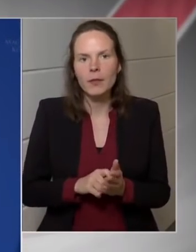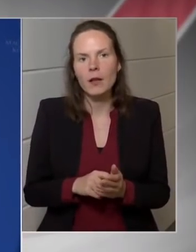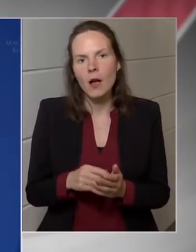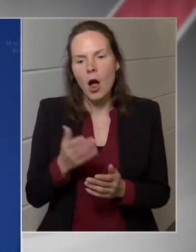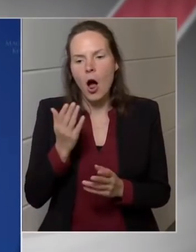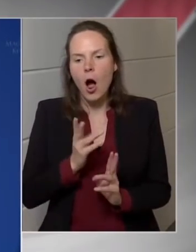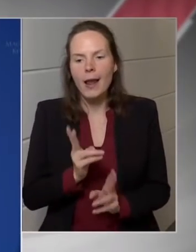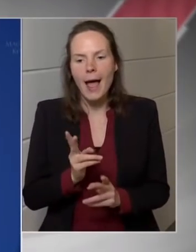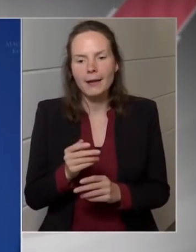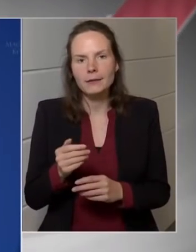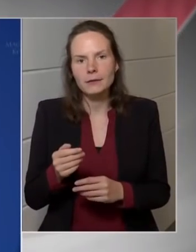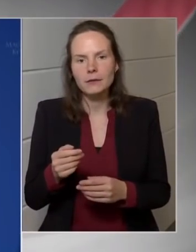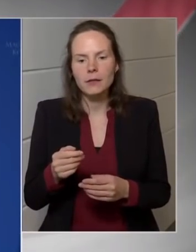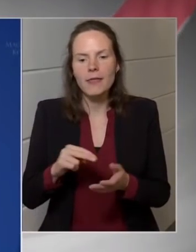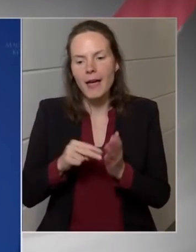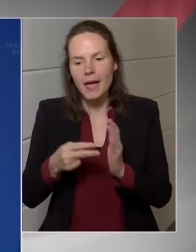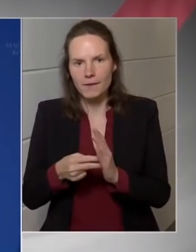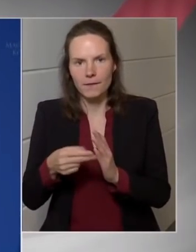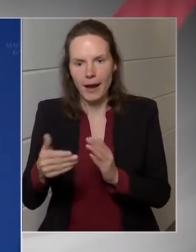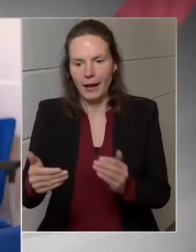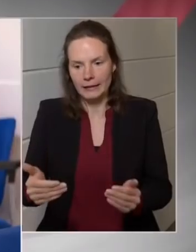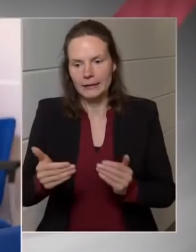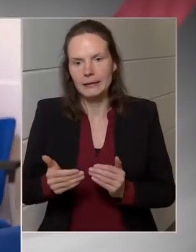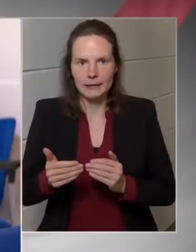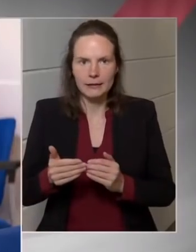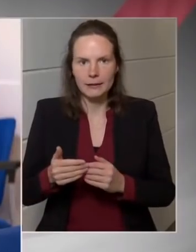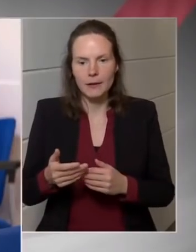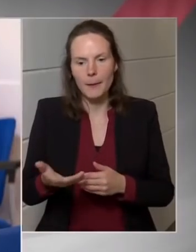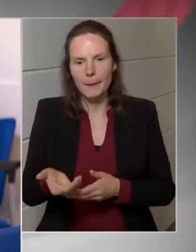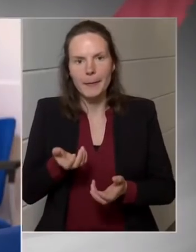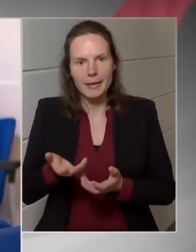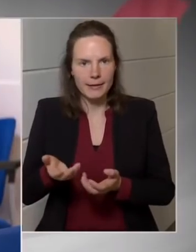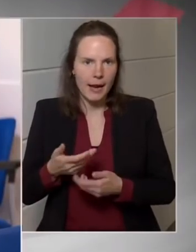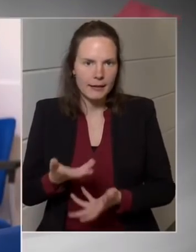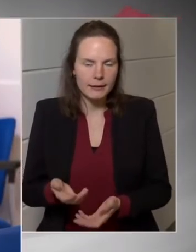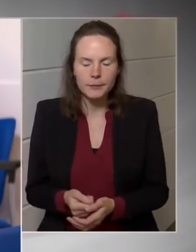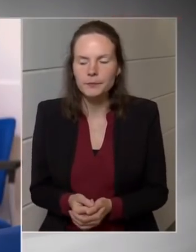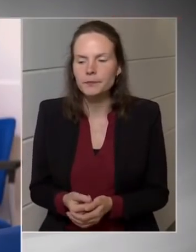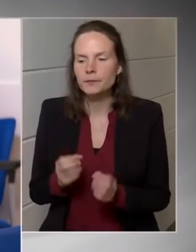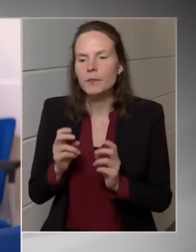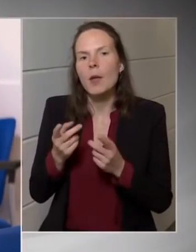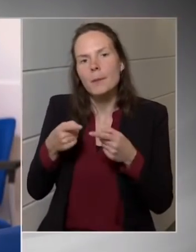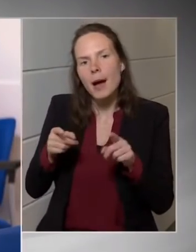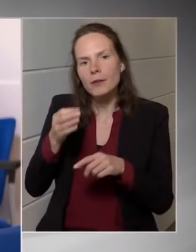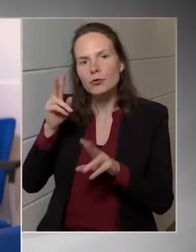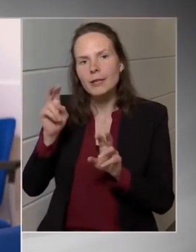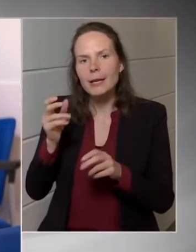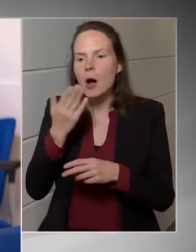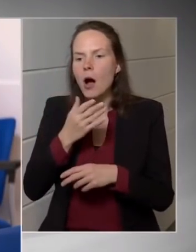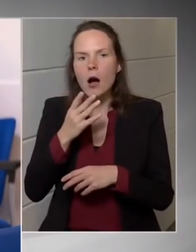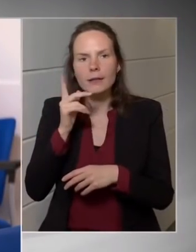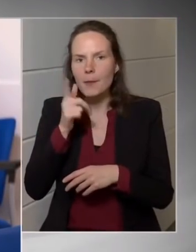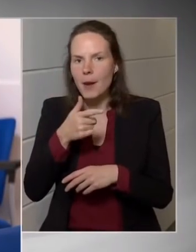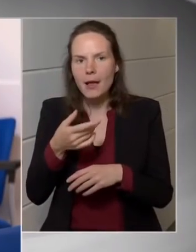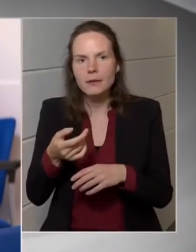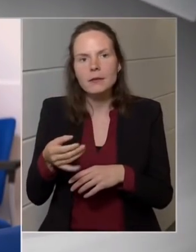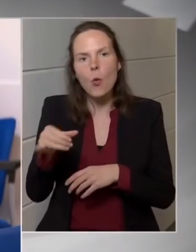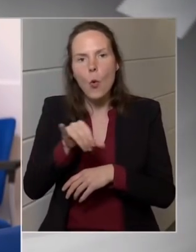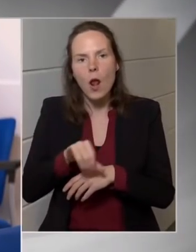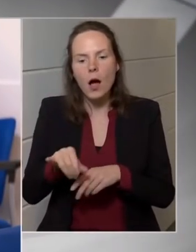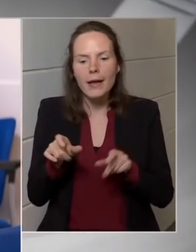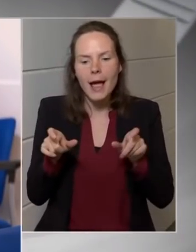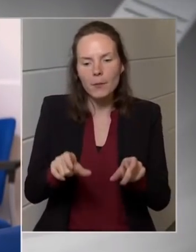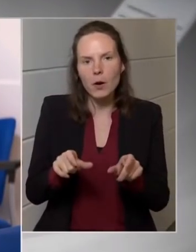a korábbi tervekhez képest egyes beszerzéseket. Oké, és egy másik téma, hogy amennyiben nem lesz olajembergó, lehet a helyette